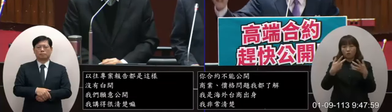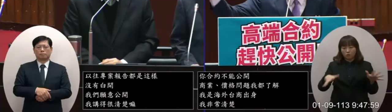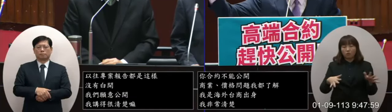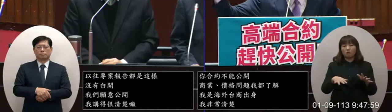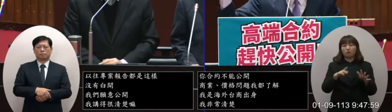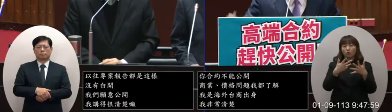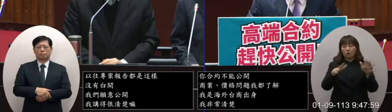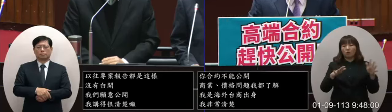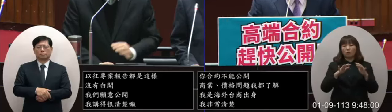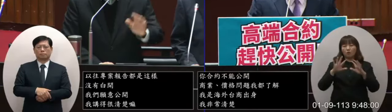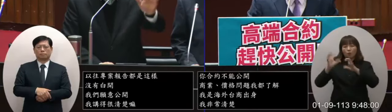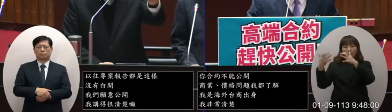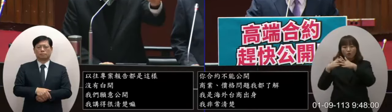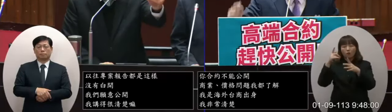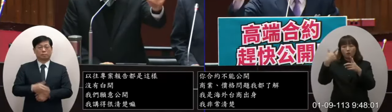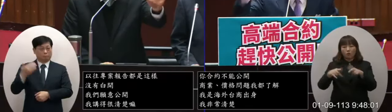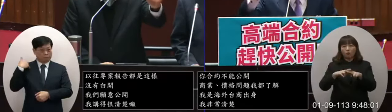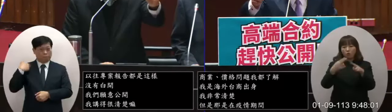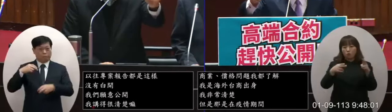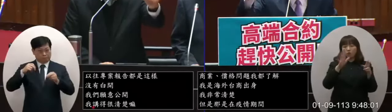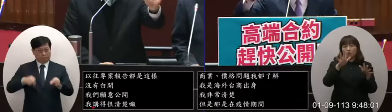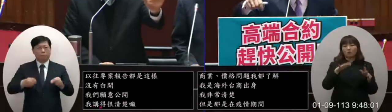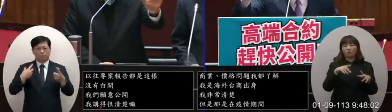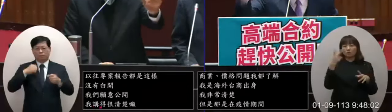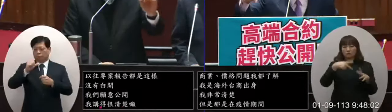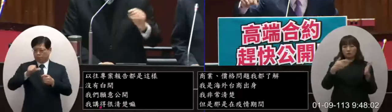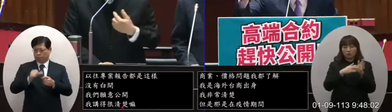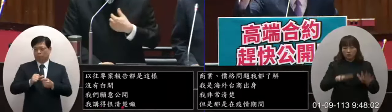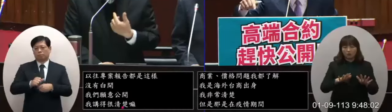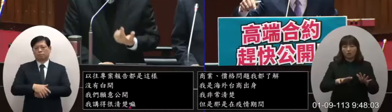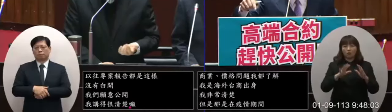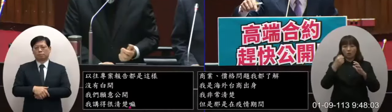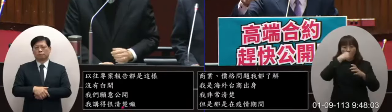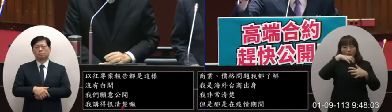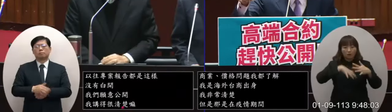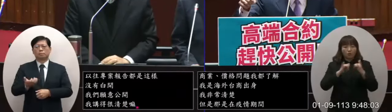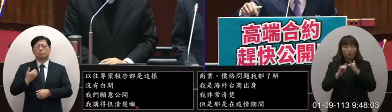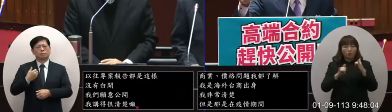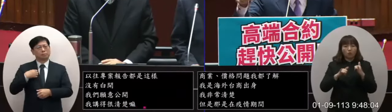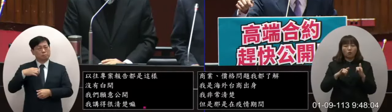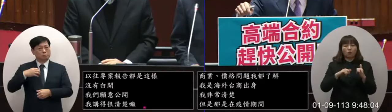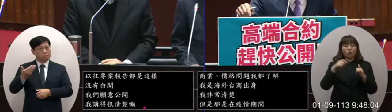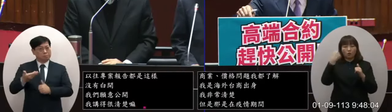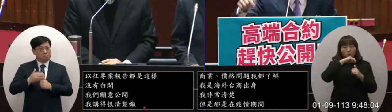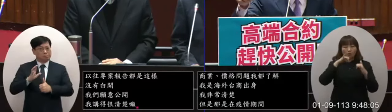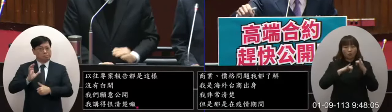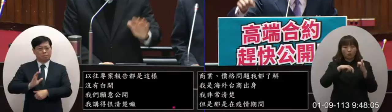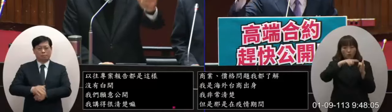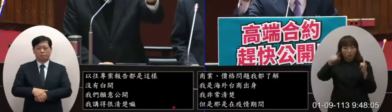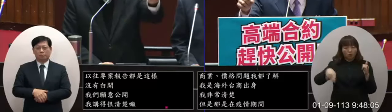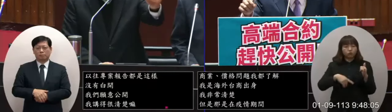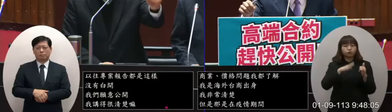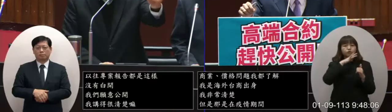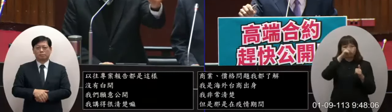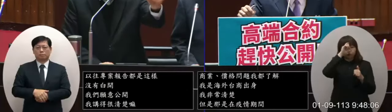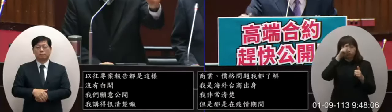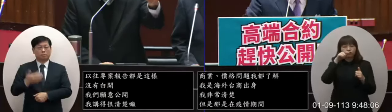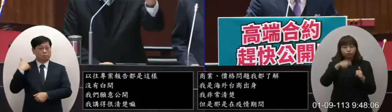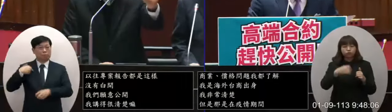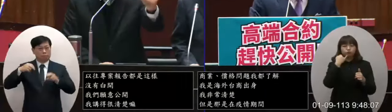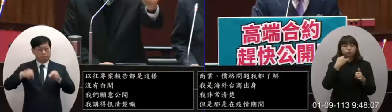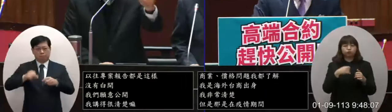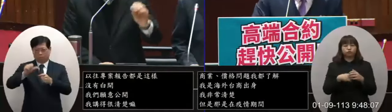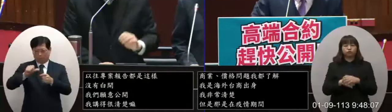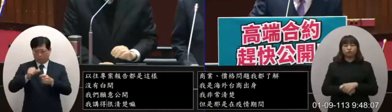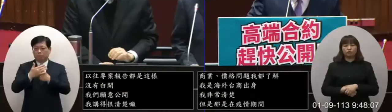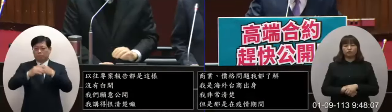多了很多的國家也陸續公開而且目前國內的民國內的民意大家是希望當時簽